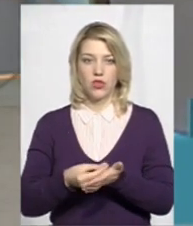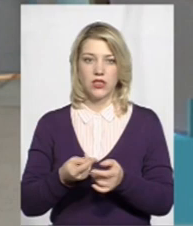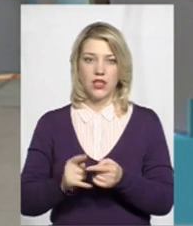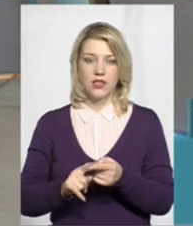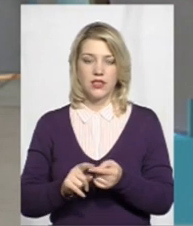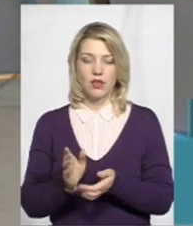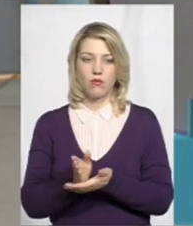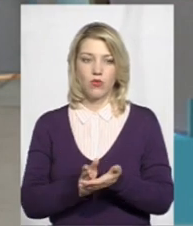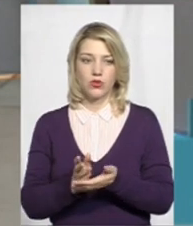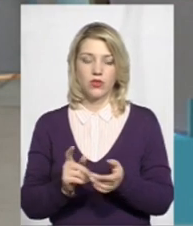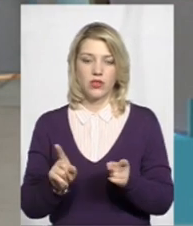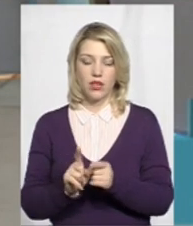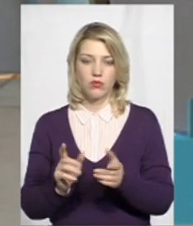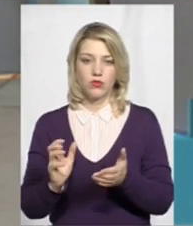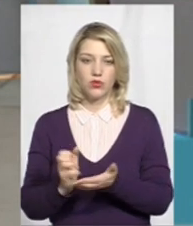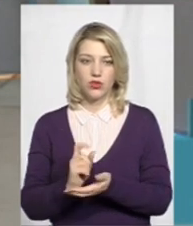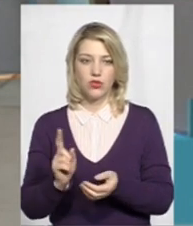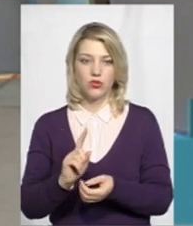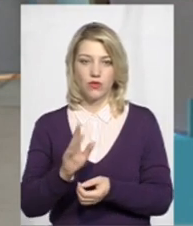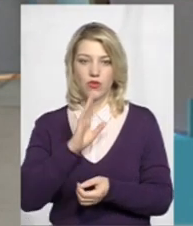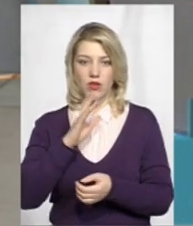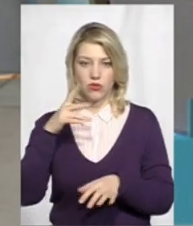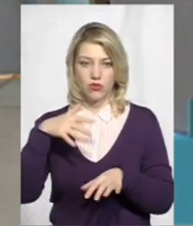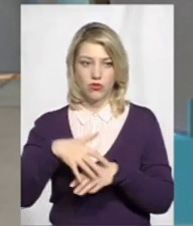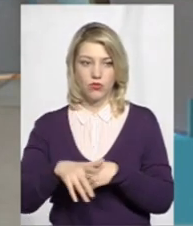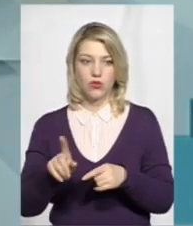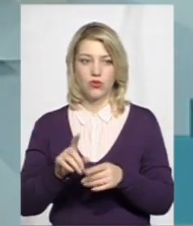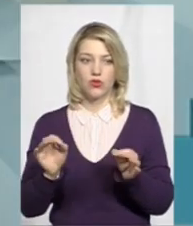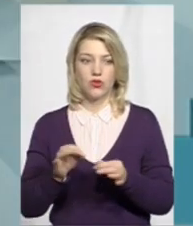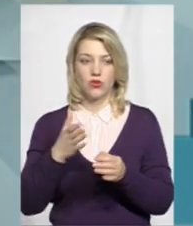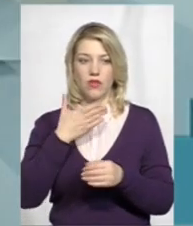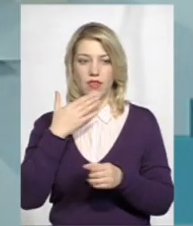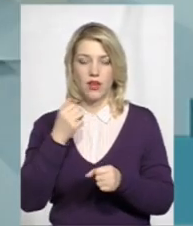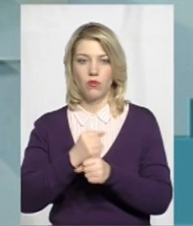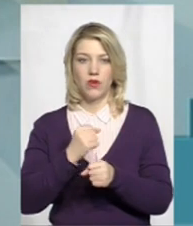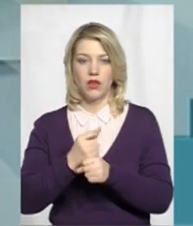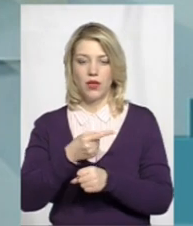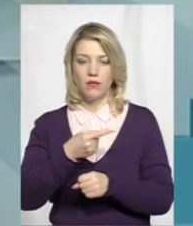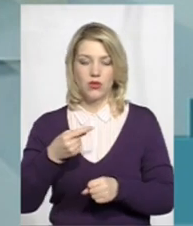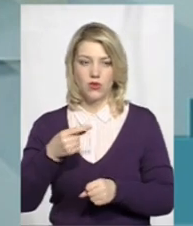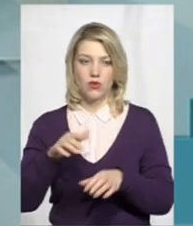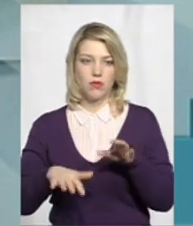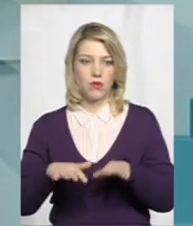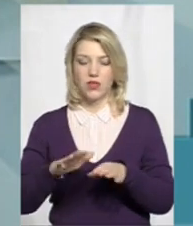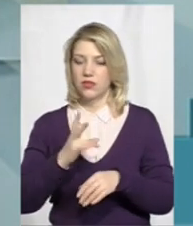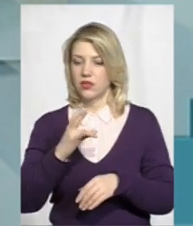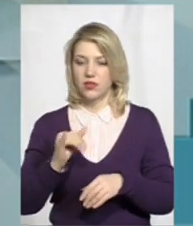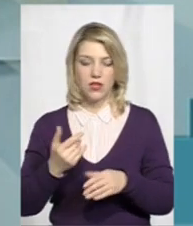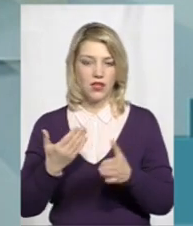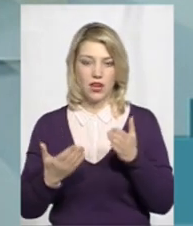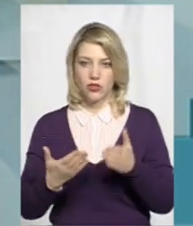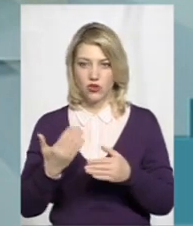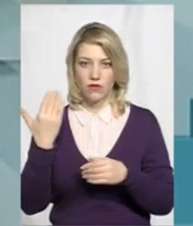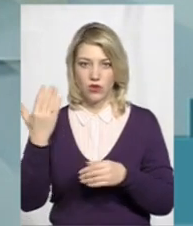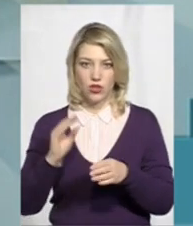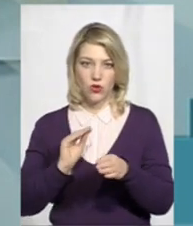послуг. Таким чином, виходить, що вона зрозуміла, що нічого не робили, і мінусовий баланс, він не мінусовий. Просто, якщо